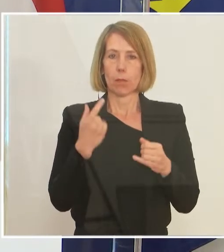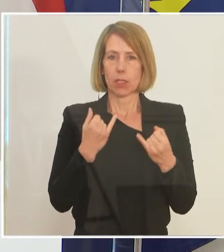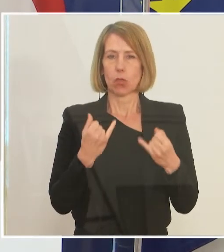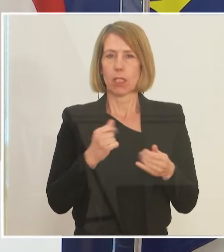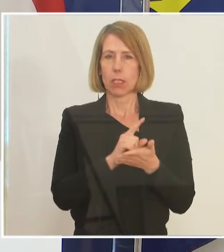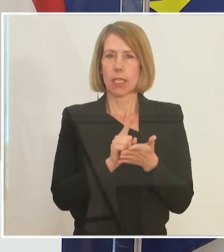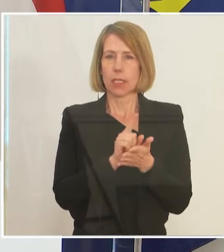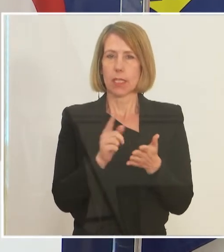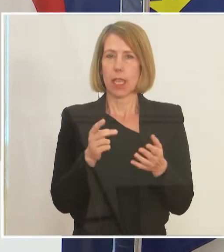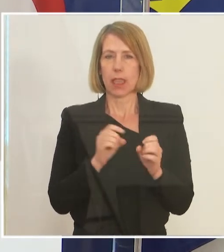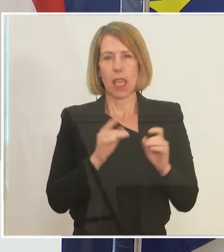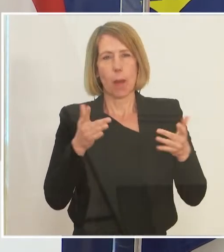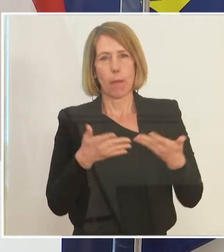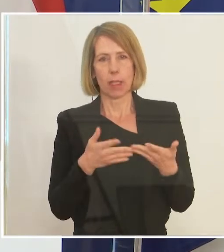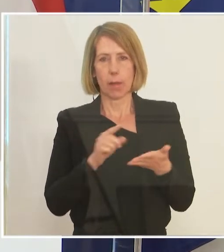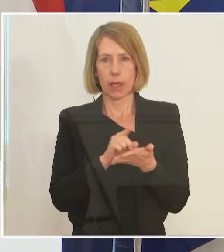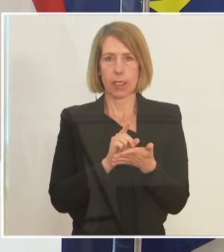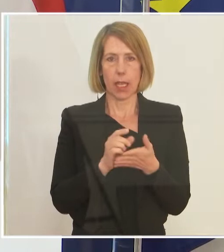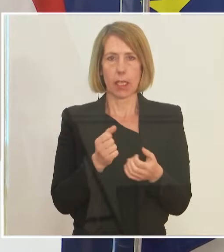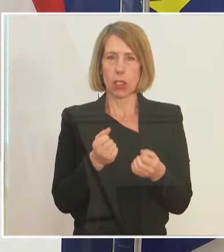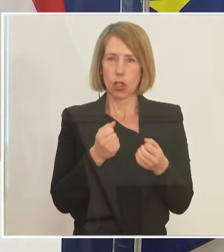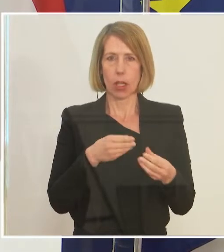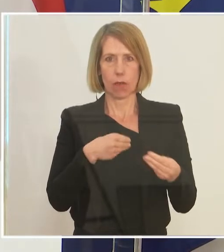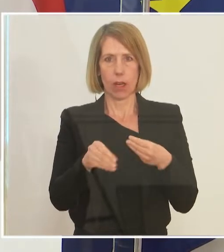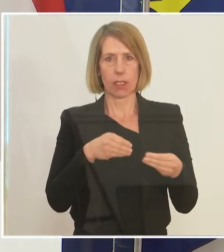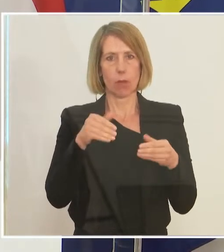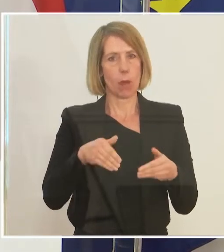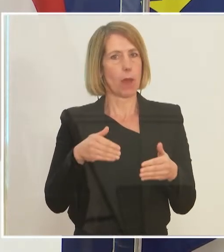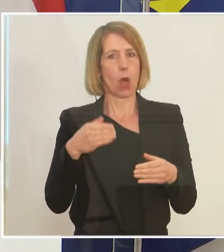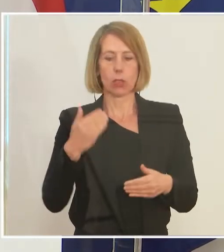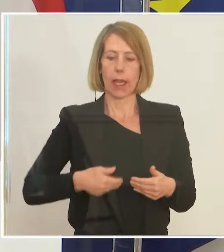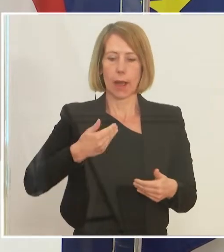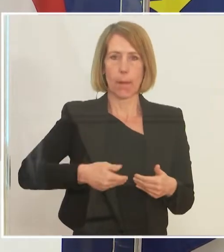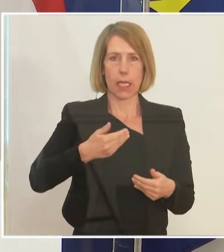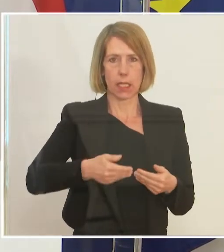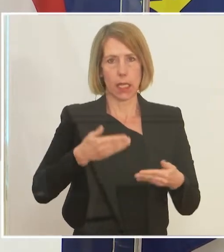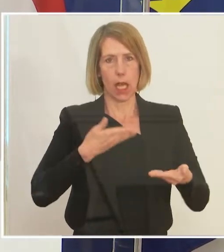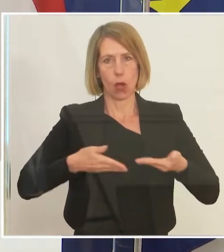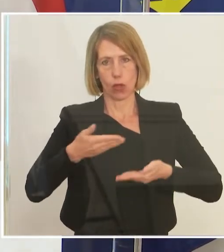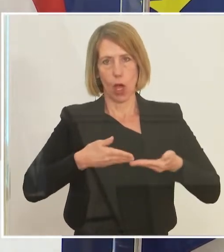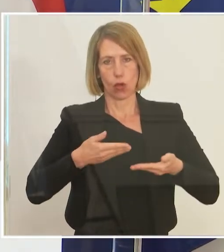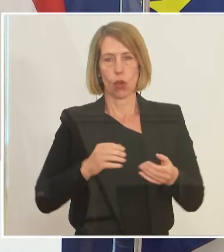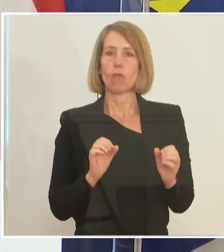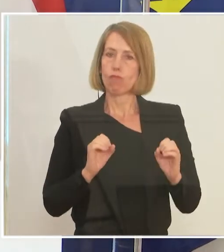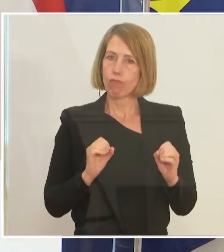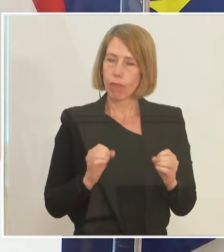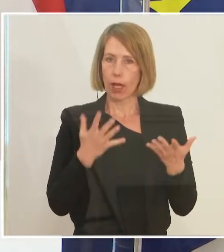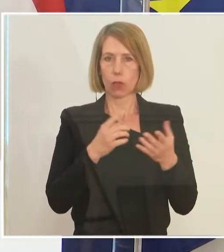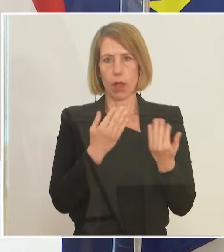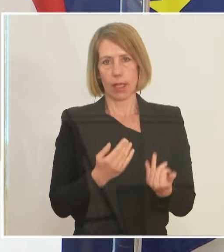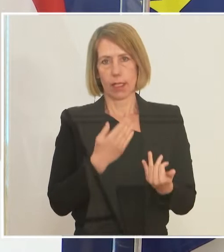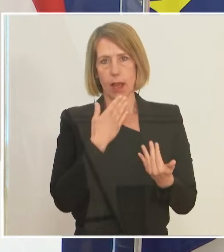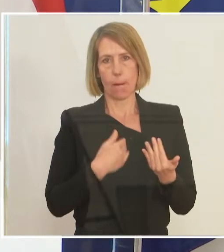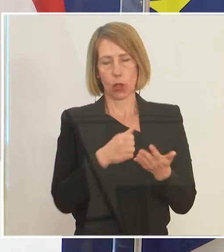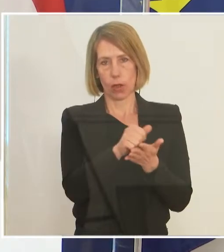jetzt pandemiebedingt, ist es glaube ich wichtig, dass wir regelmäßig diesen Austausch führen. Ich möchte aber beginnen mit den aktuellen Zahlen